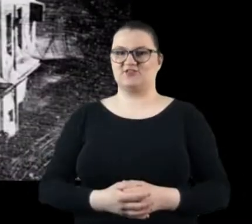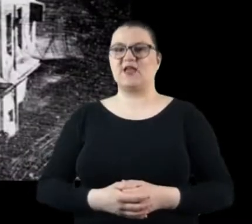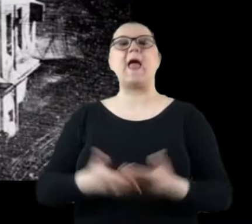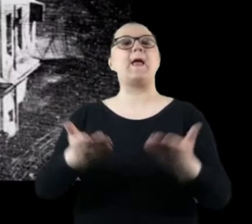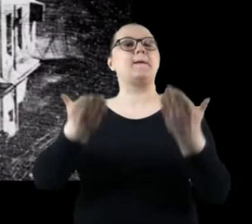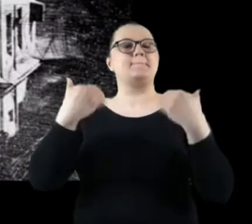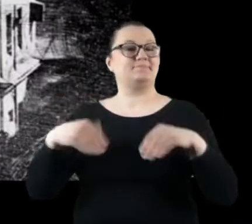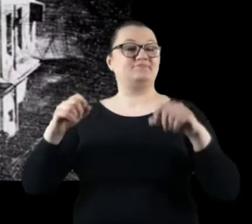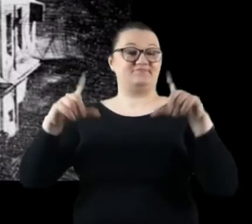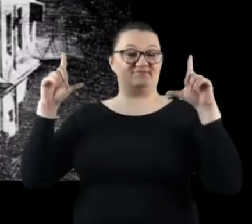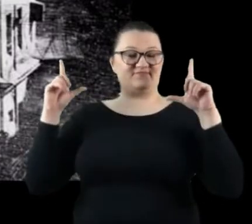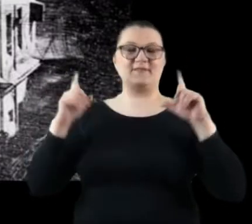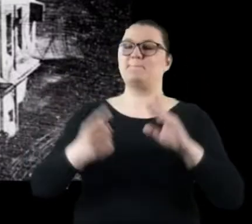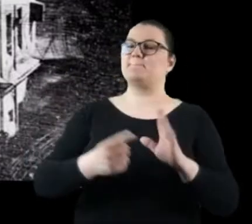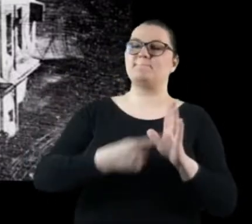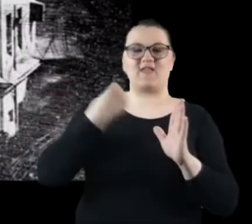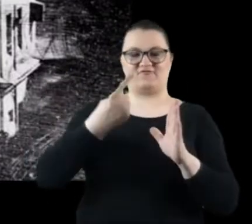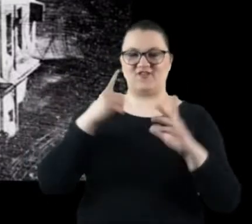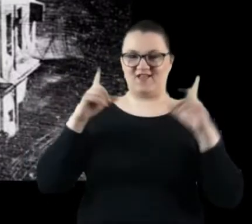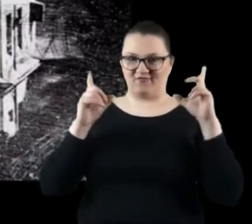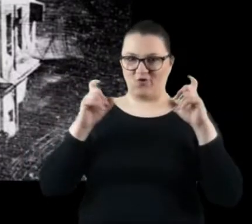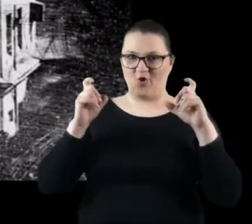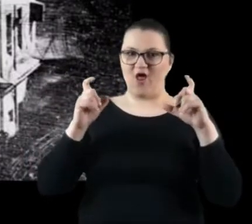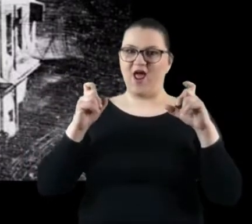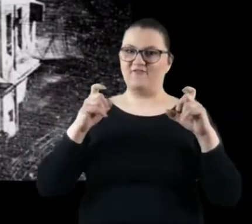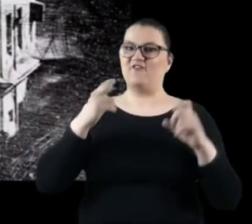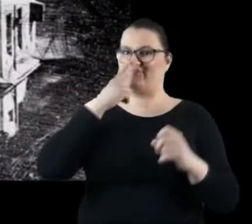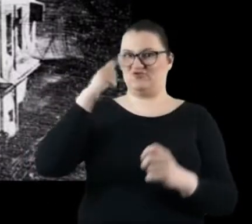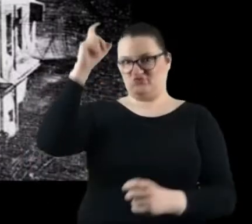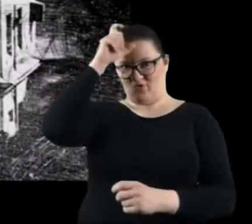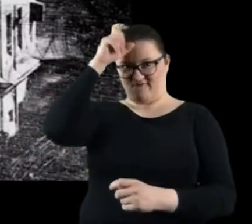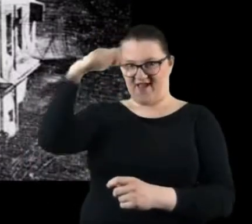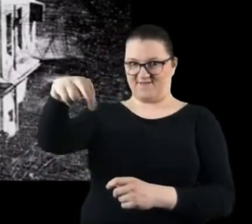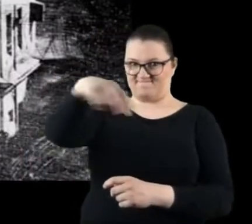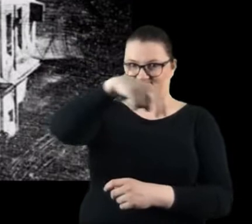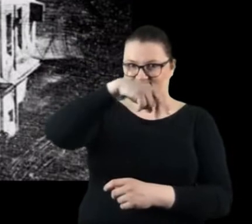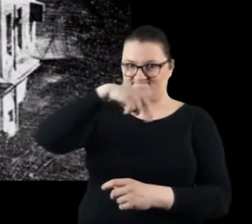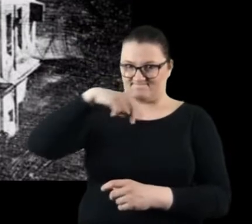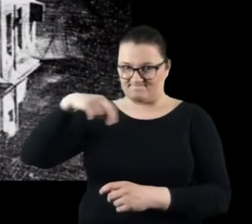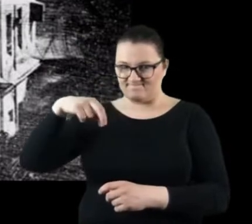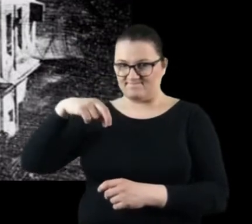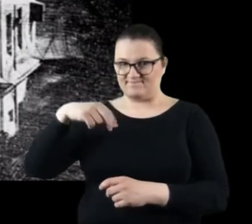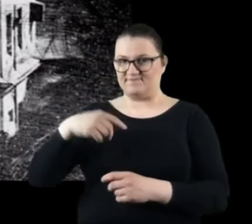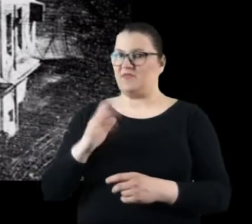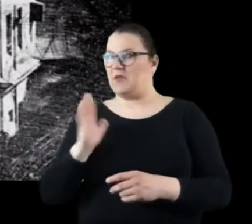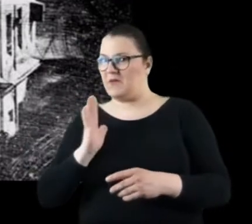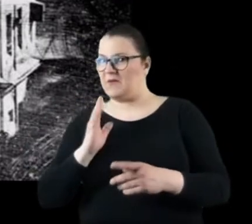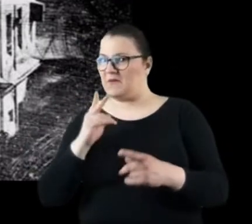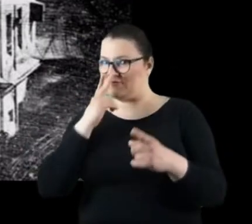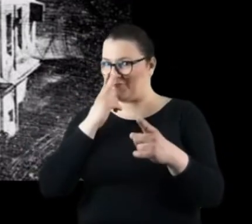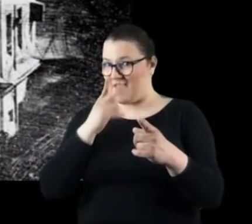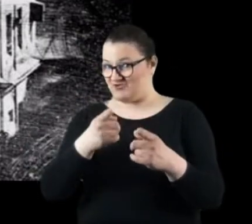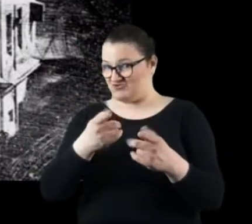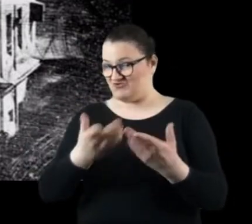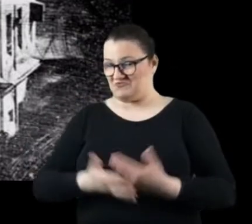zdjęcie, pierwsze zdjęcie, na którym został uchwycony człowiek. Dam Państwu chwilkę na odszukanie